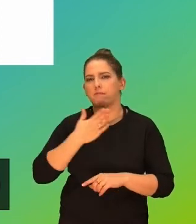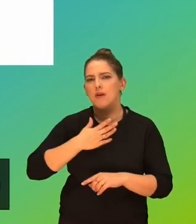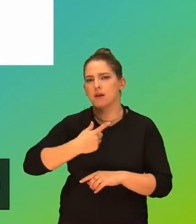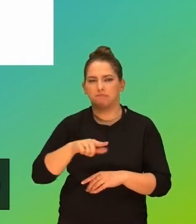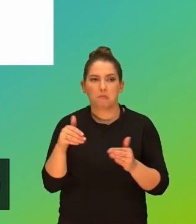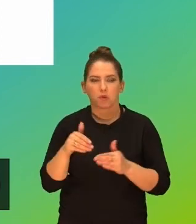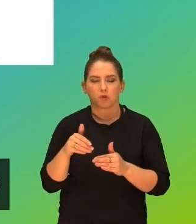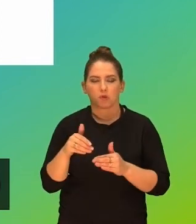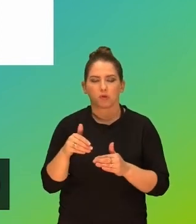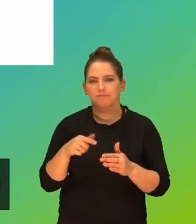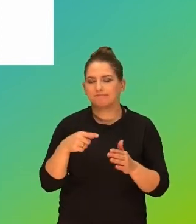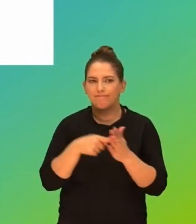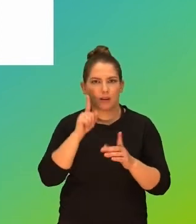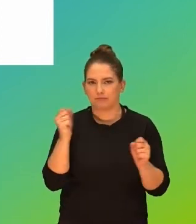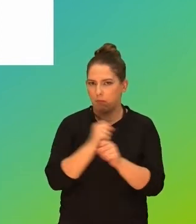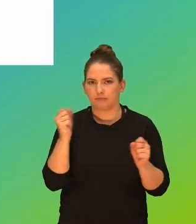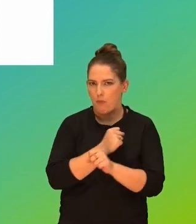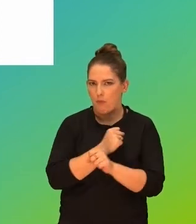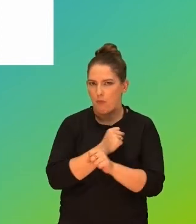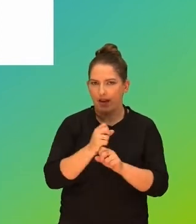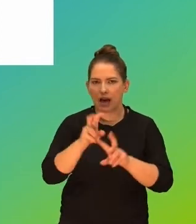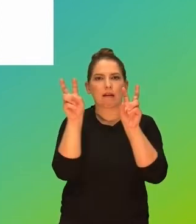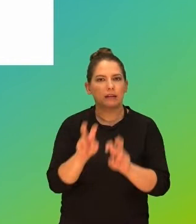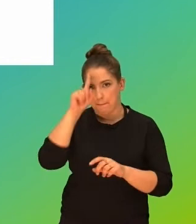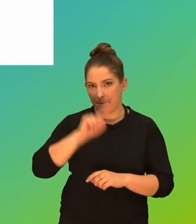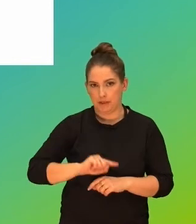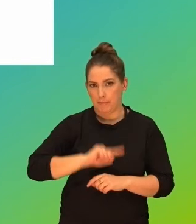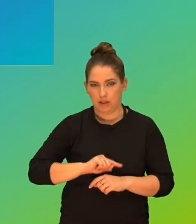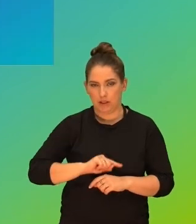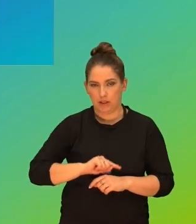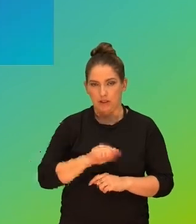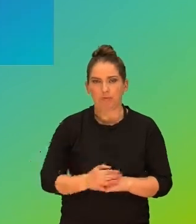możemy doprowadzić do naprawdę bardzo poważnego kryzysu psychicznego.